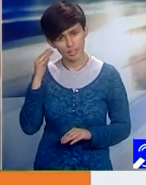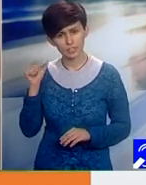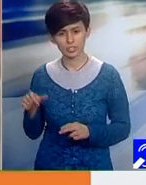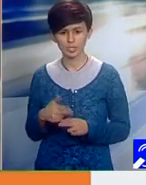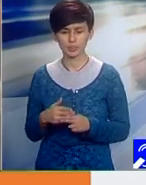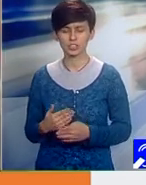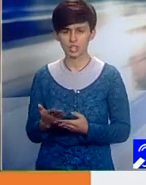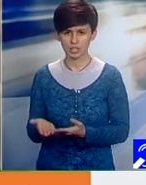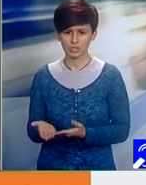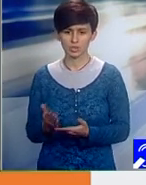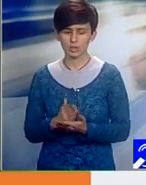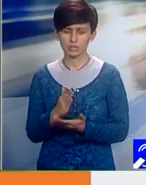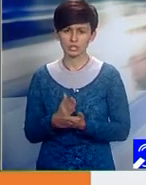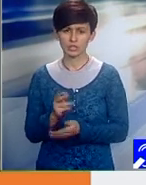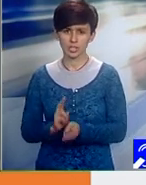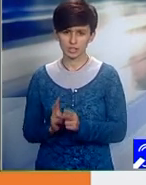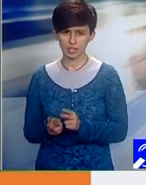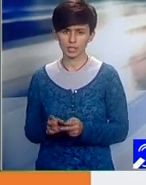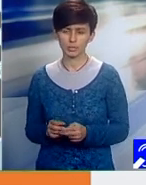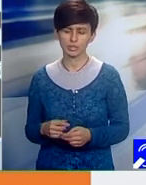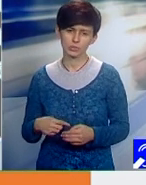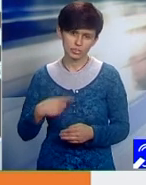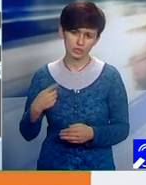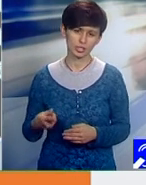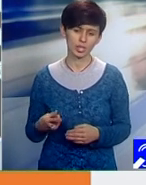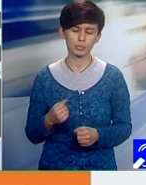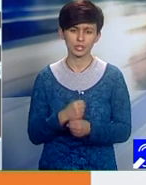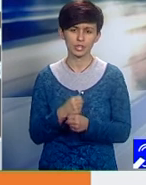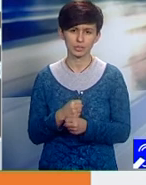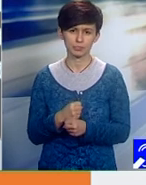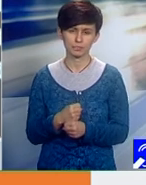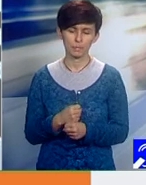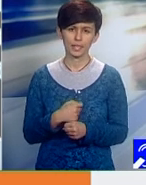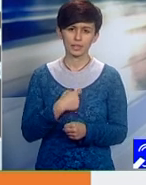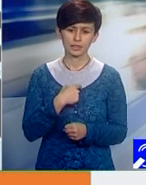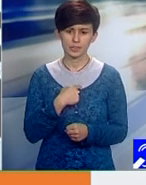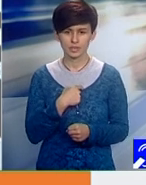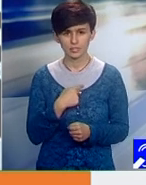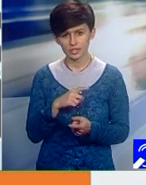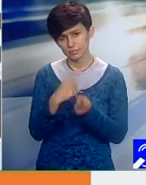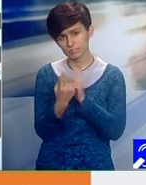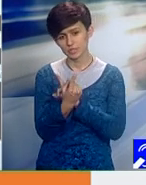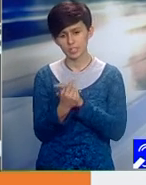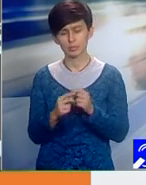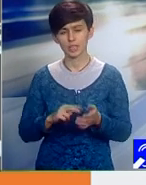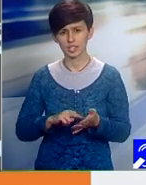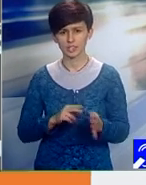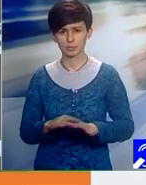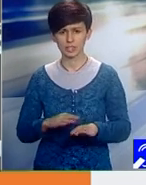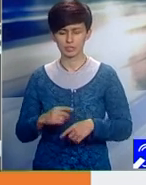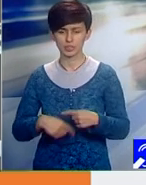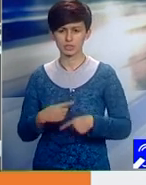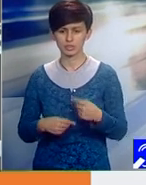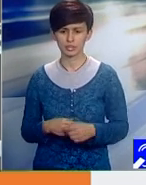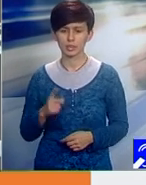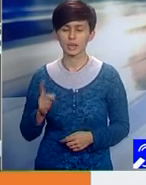asigure-i continuitatea tratamentului și pe urmă, fără reforma asta de management în sistem. Mai întâi ar trebui să